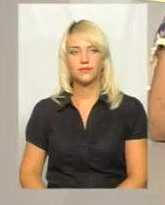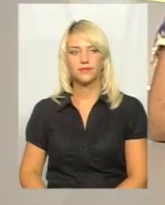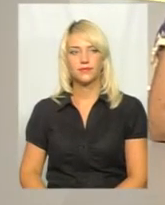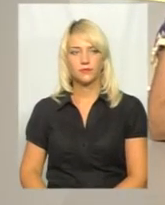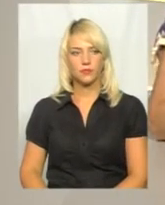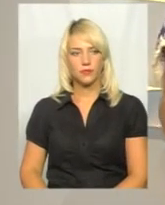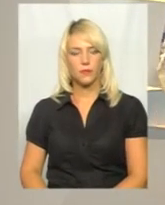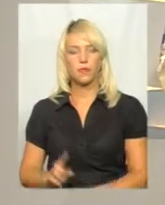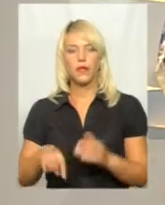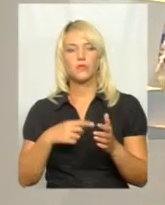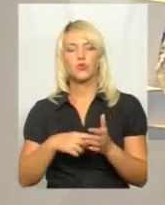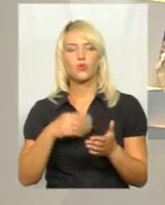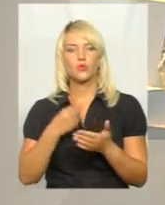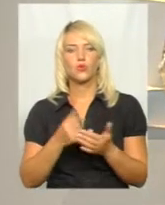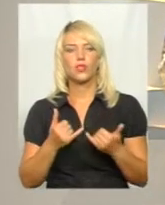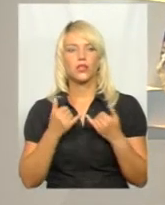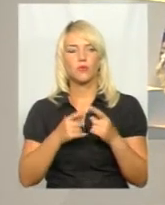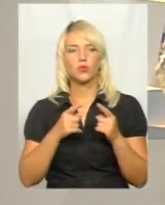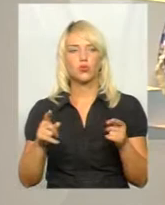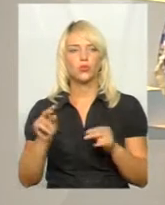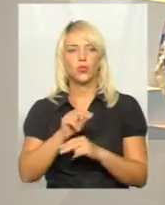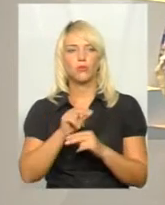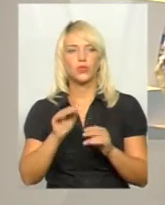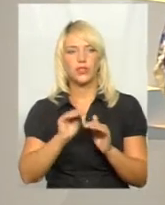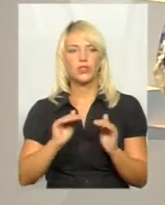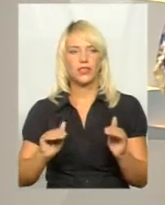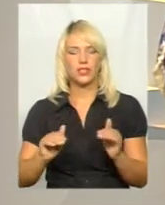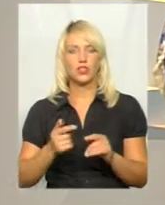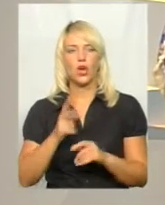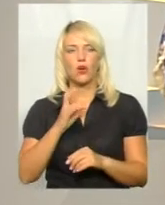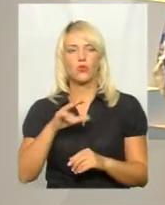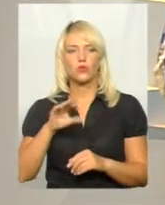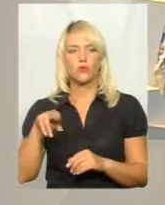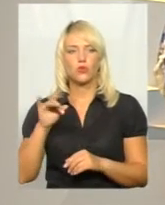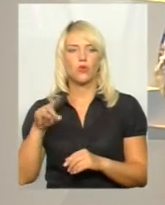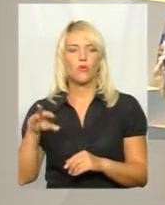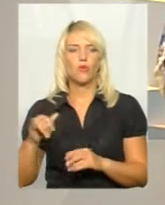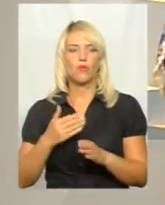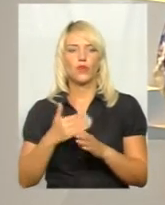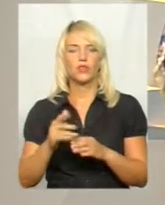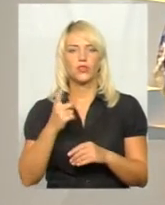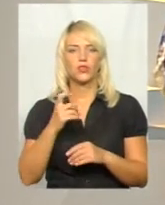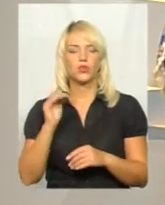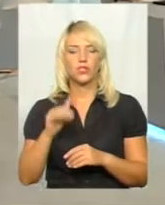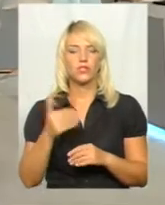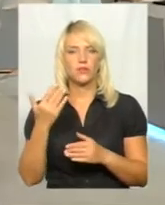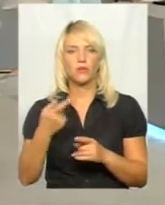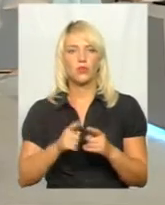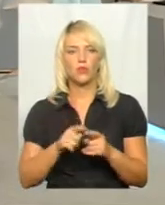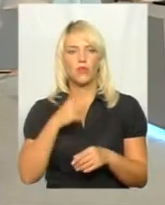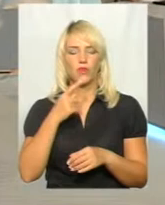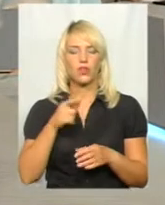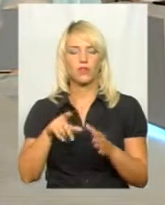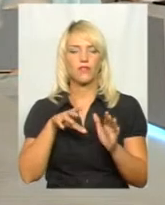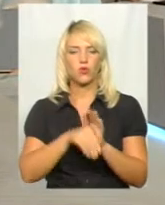З міського бюджету для поточного ремонту дитячого космодрому виділили 100 тисяч. Ви про це згадували. В цю